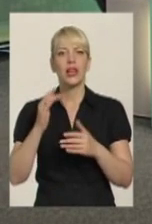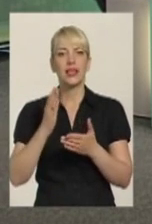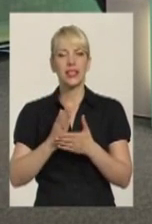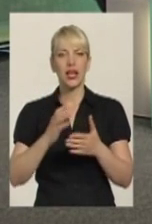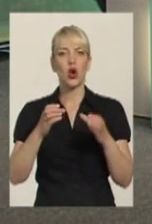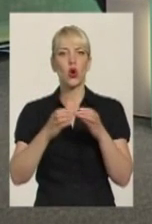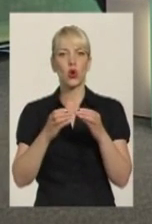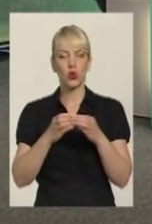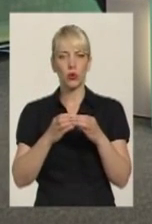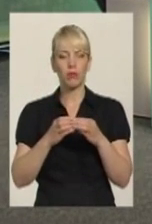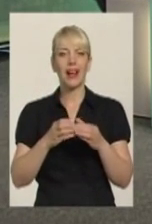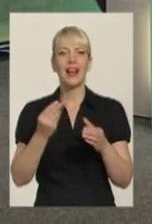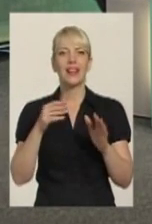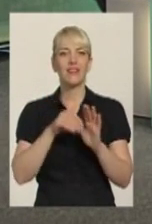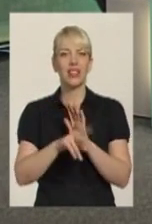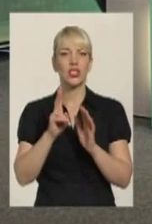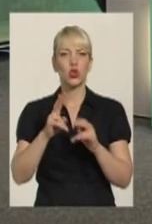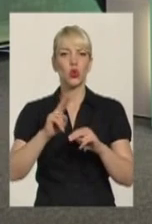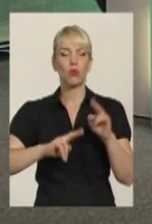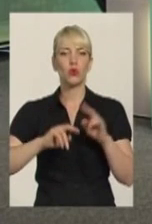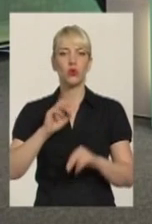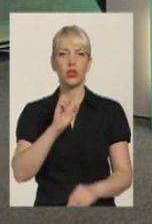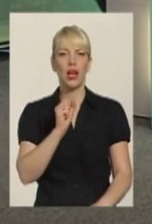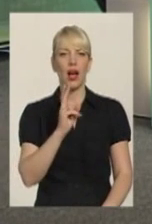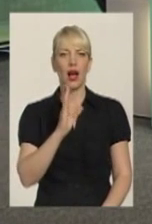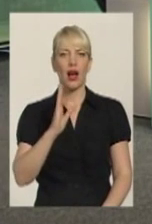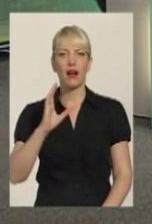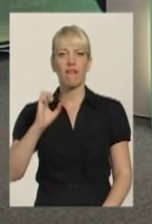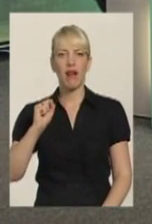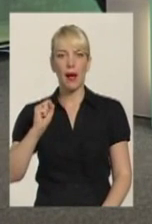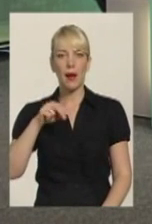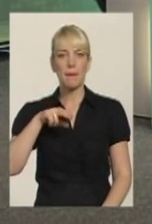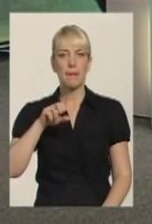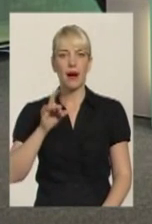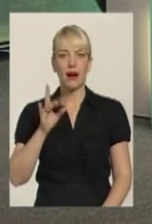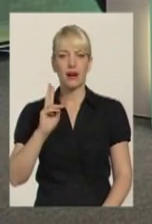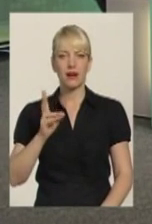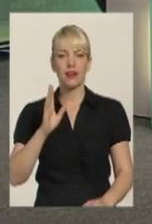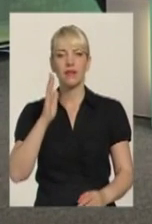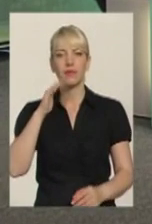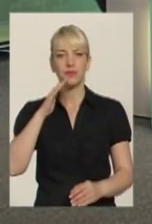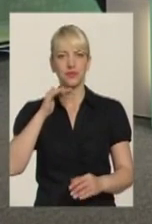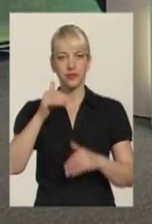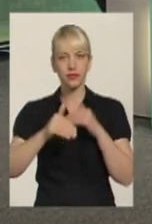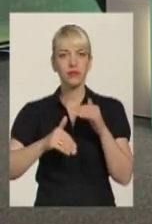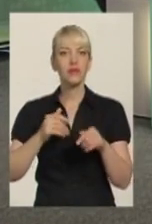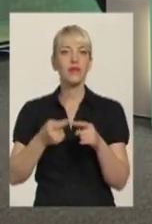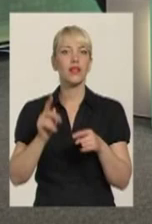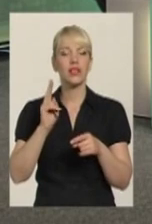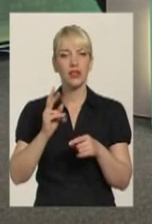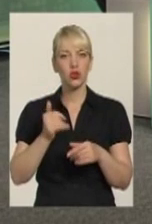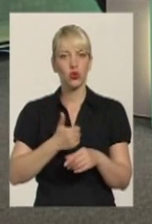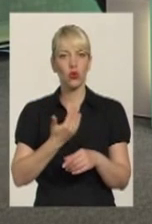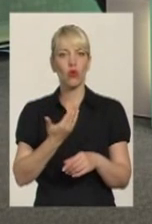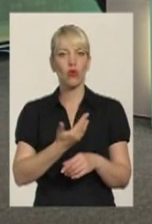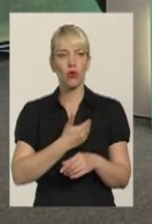будує сьогодні аквапарк в місті Хмельницькому. І тому єврейська громада інтегрована, єврейська громада хоче